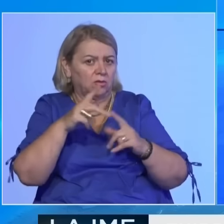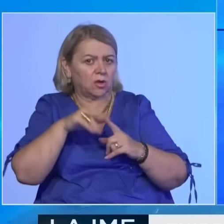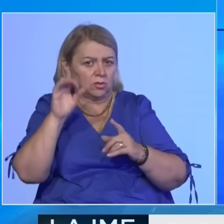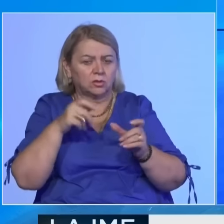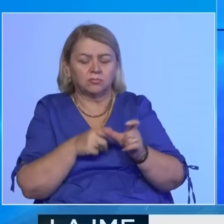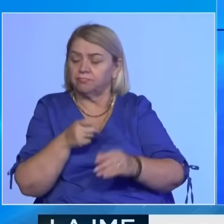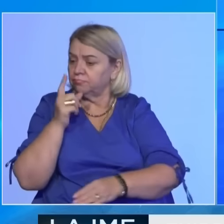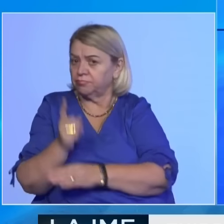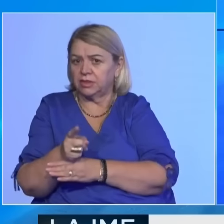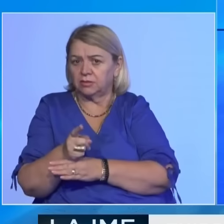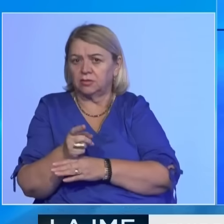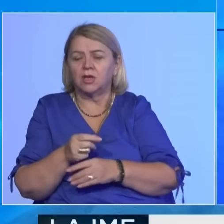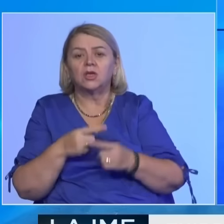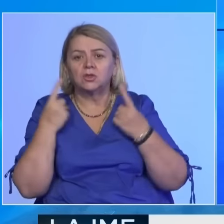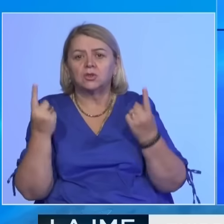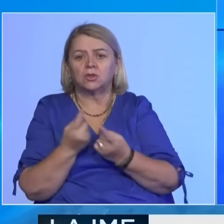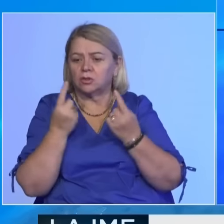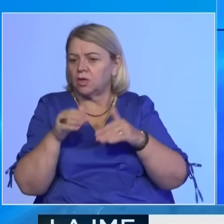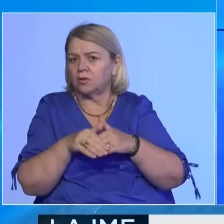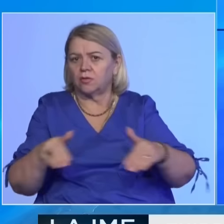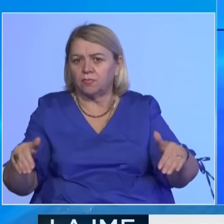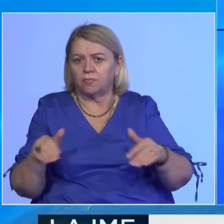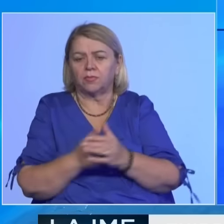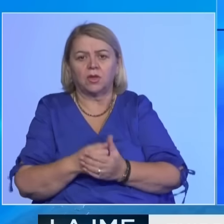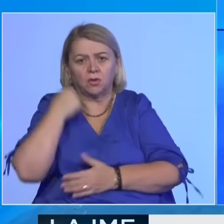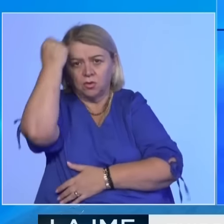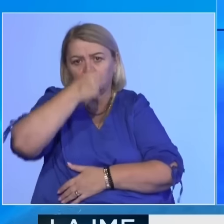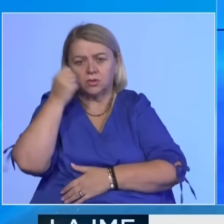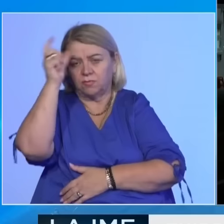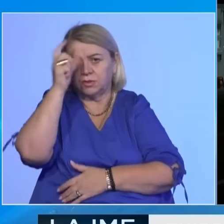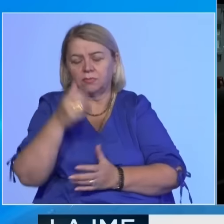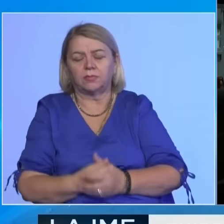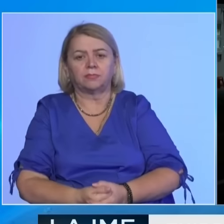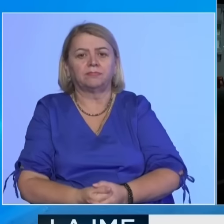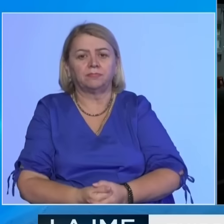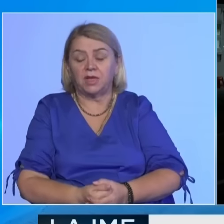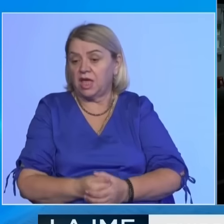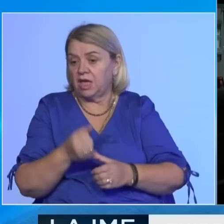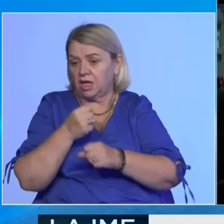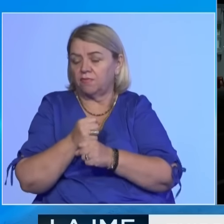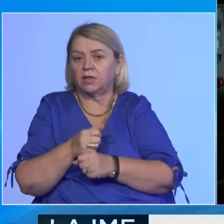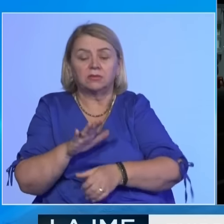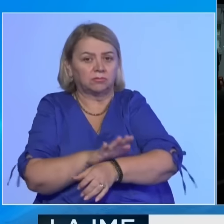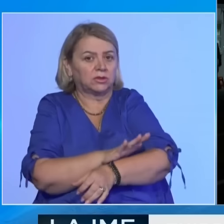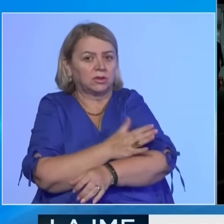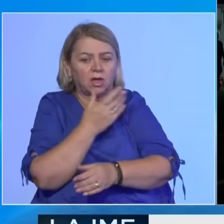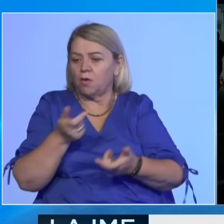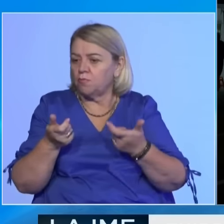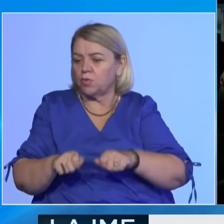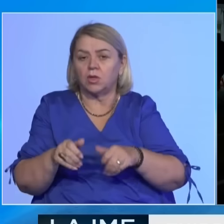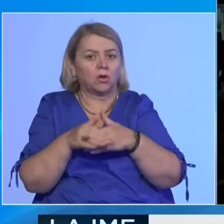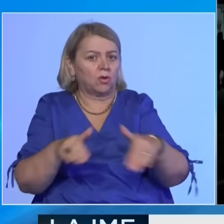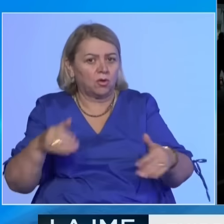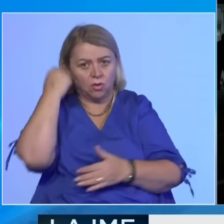të marin masa pas situatës në pikat kufitare në dërmjet Kosovës dhe Sërbis. Gërvala ka reaguar lidhur me mbyllin e kufirit